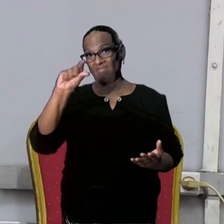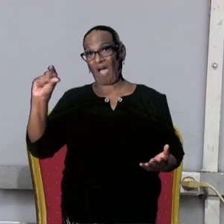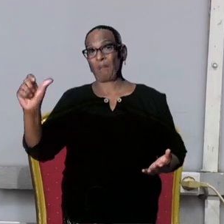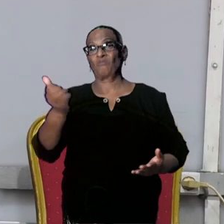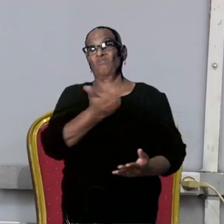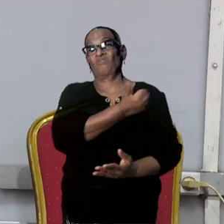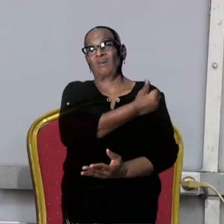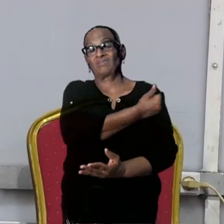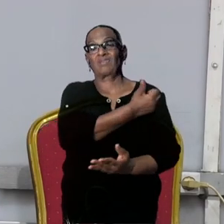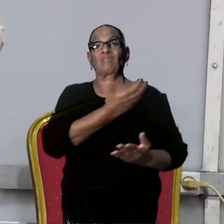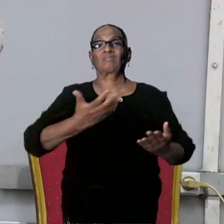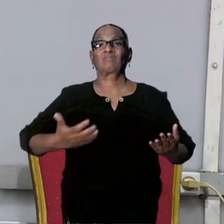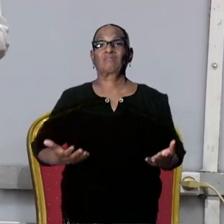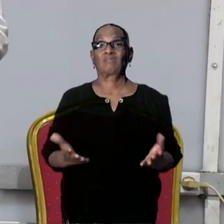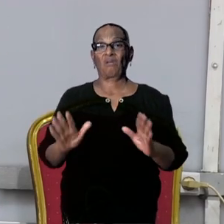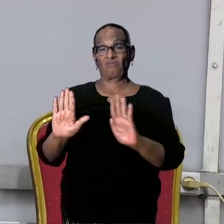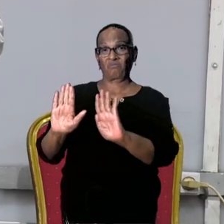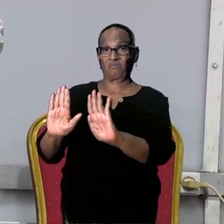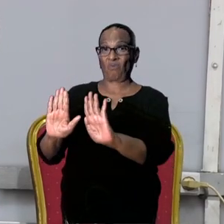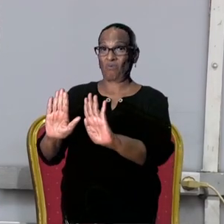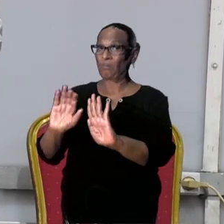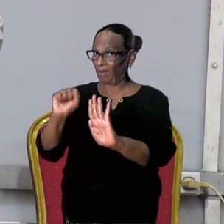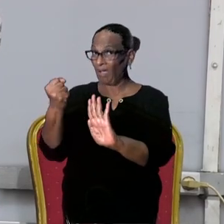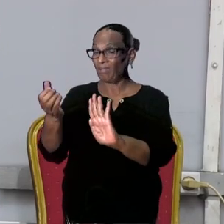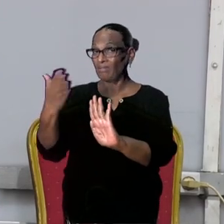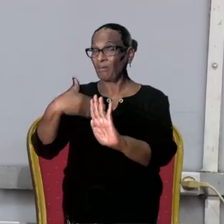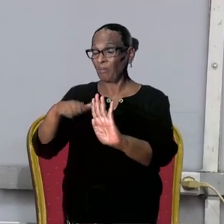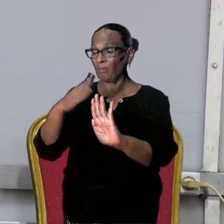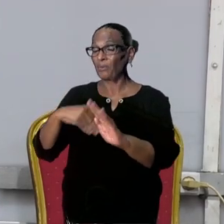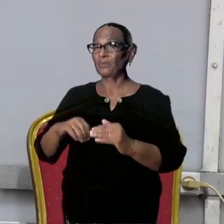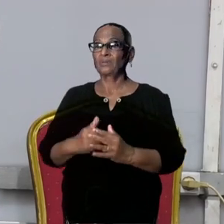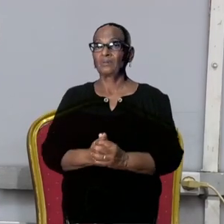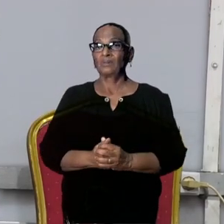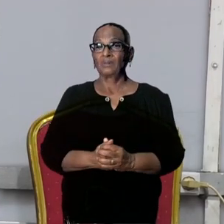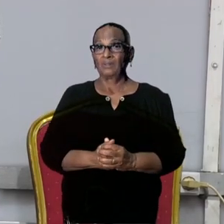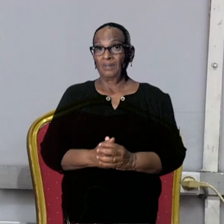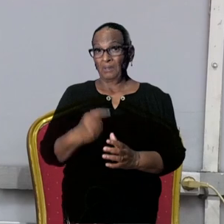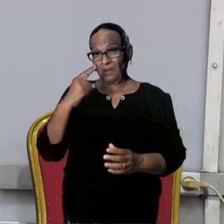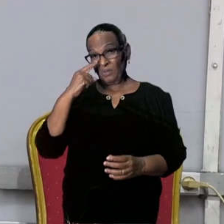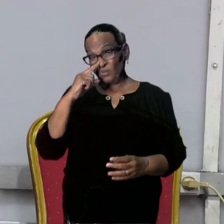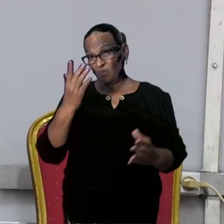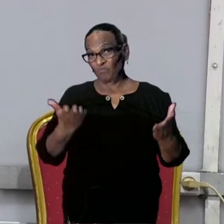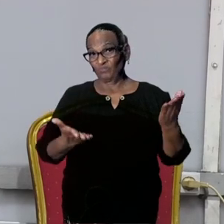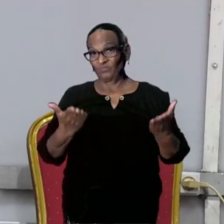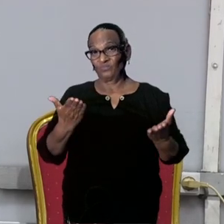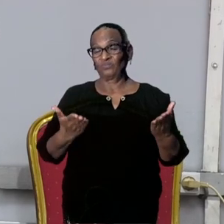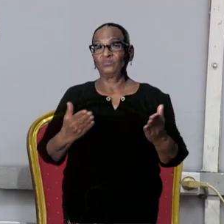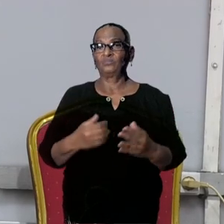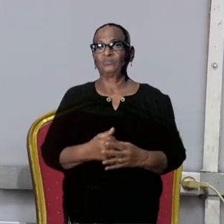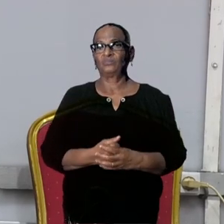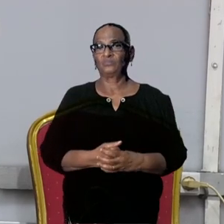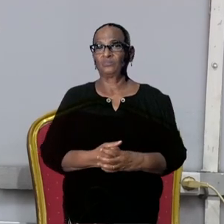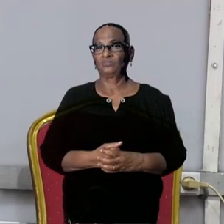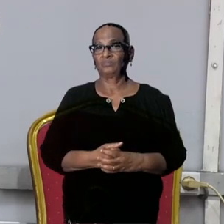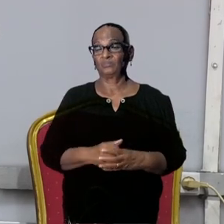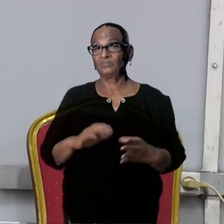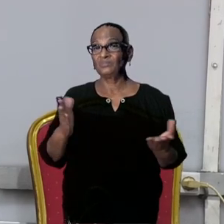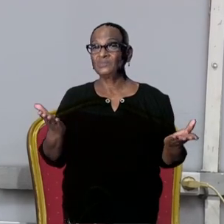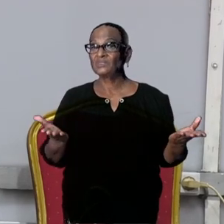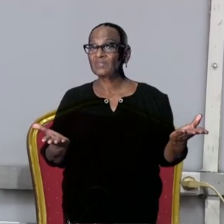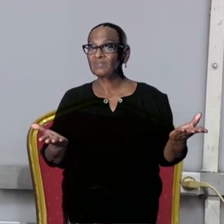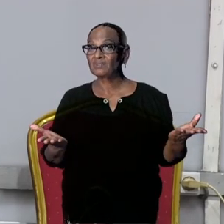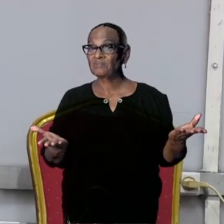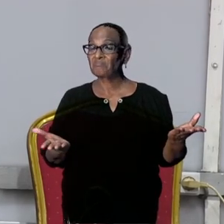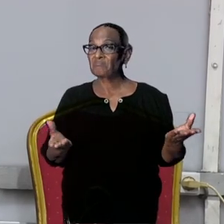voorkomen dat dit zou gebeuren. In jullie opinie, werkt die COVAX